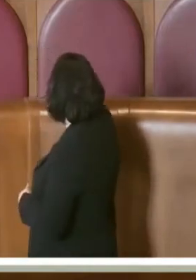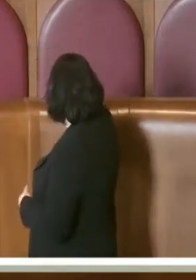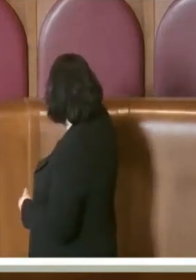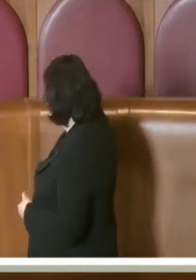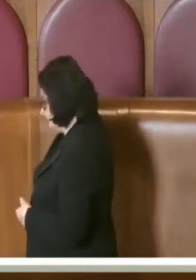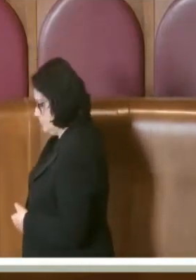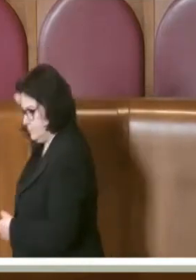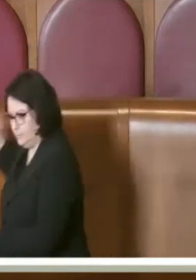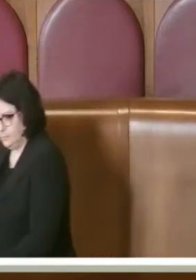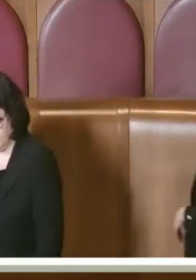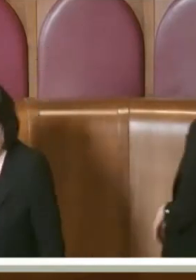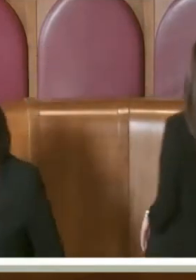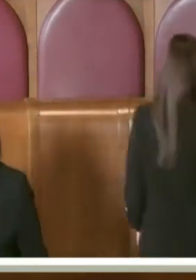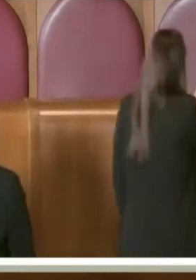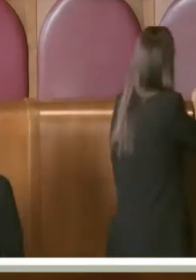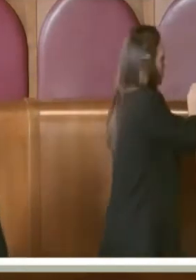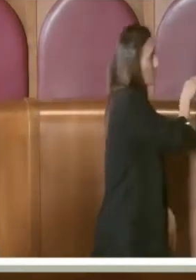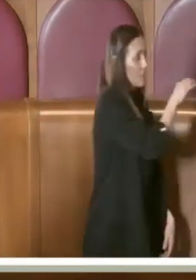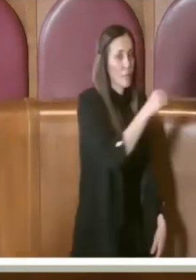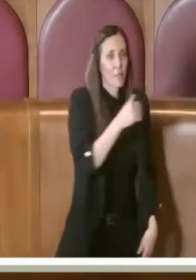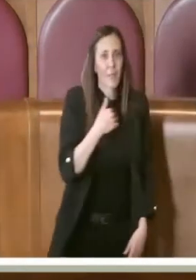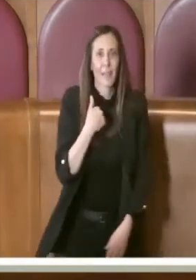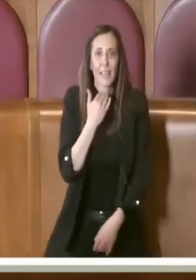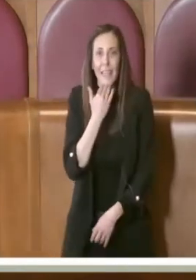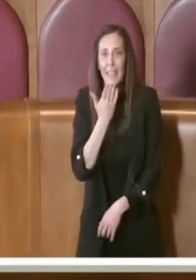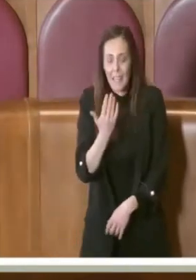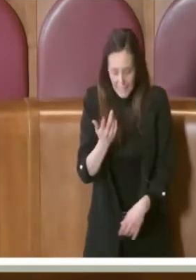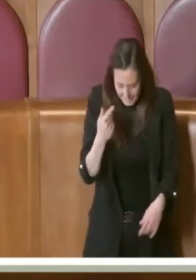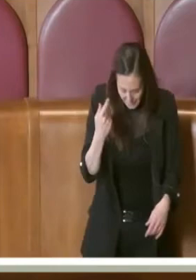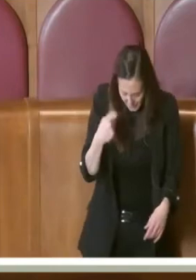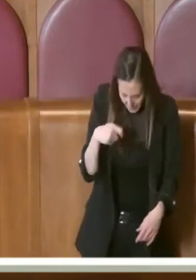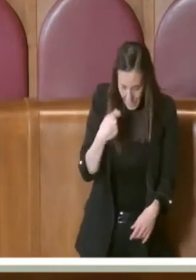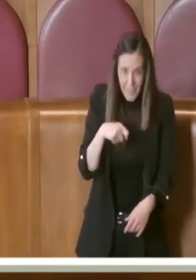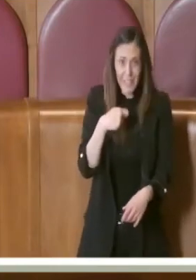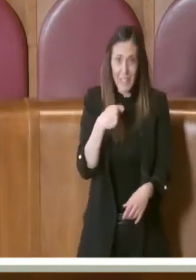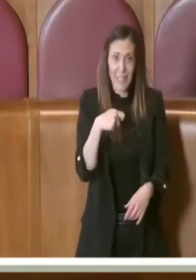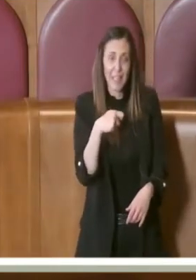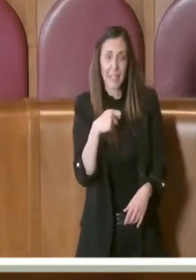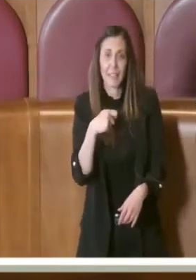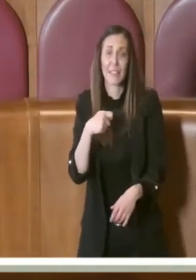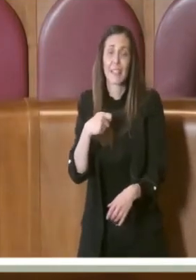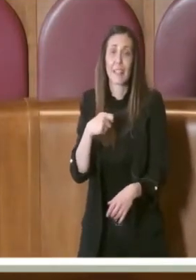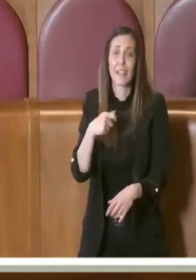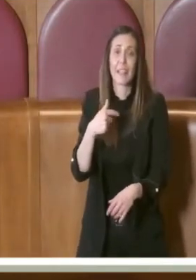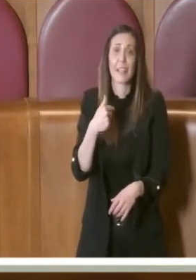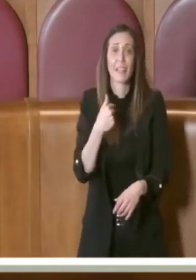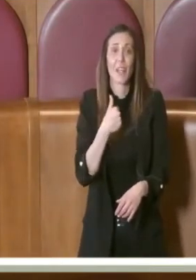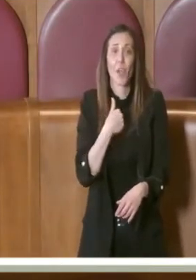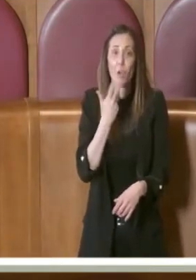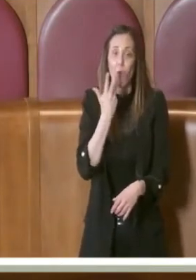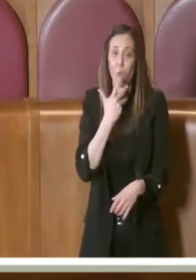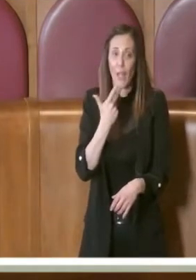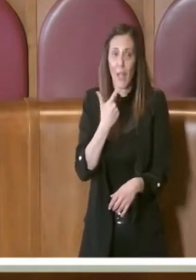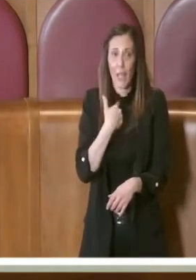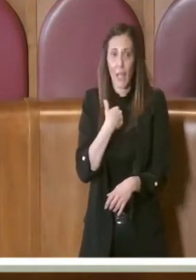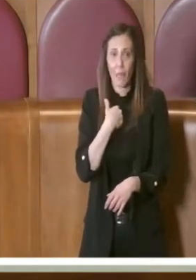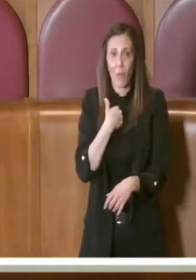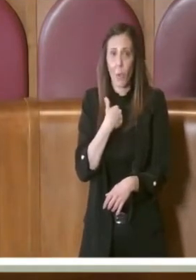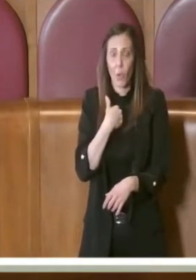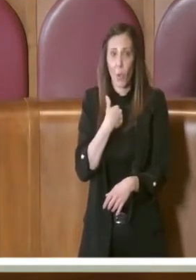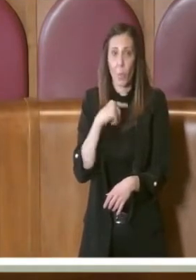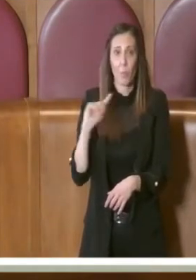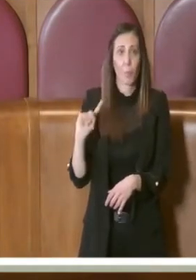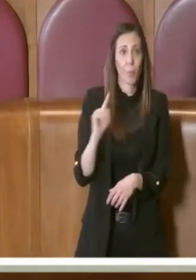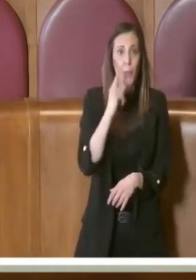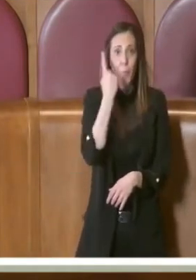Grazie Presidente, volevo porre in esordio una domanda proprio